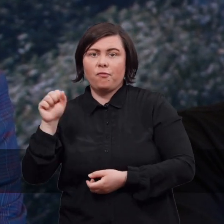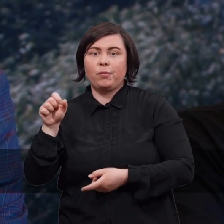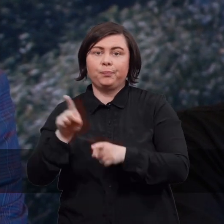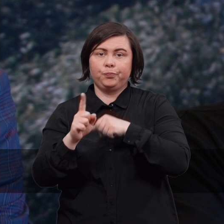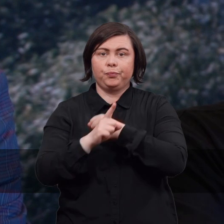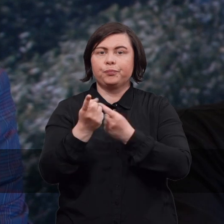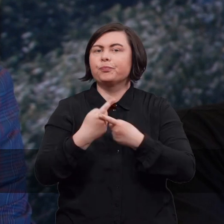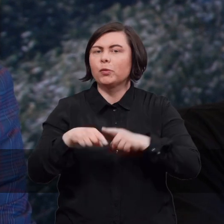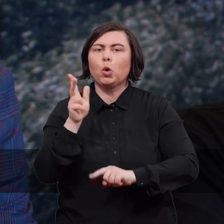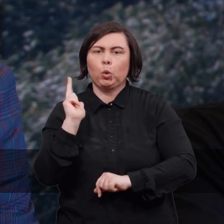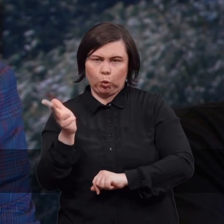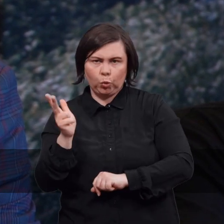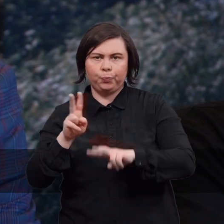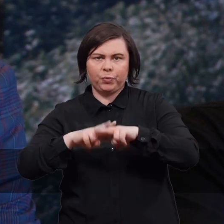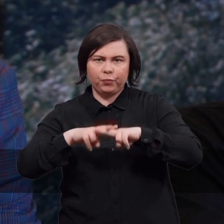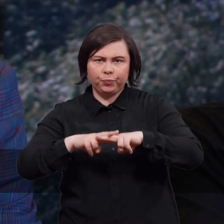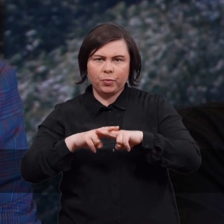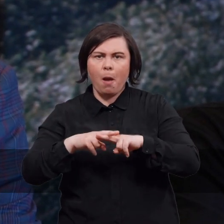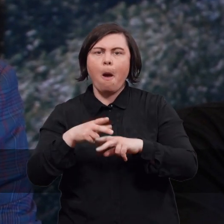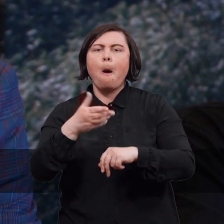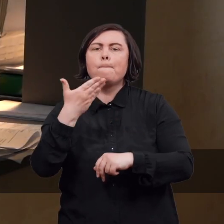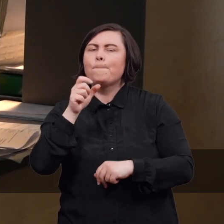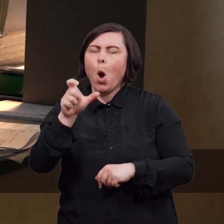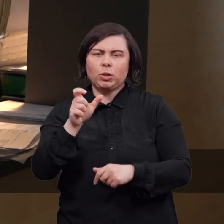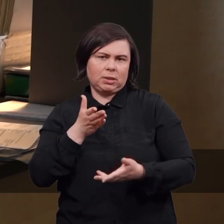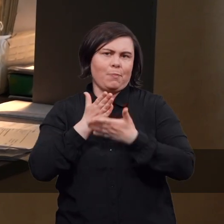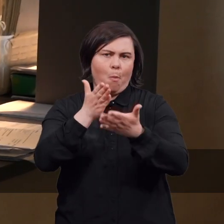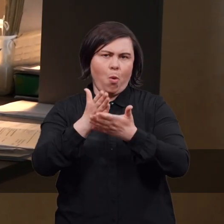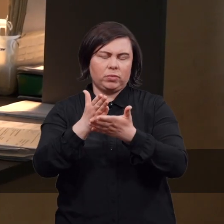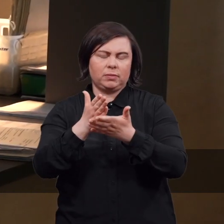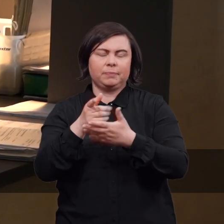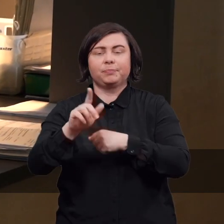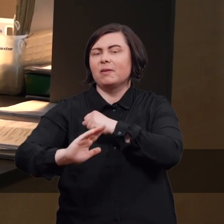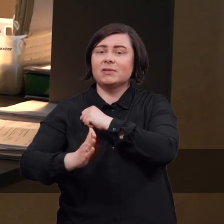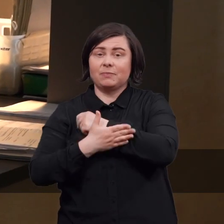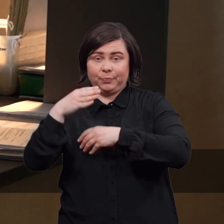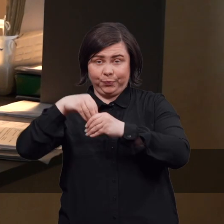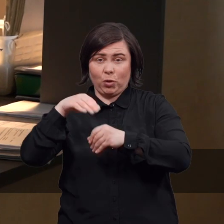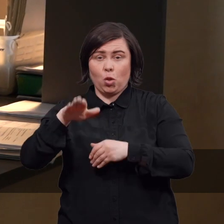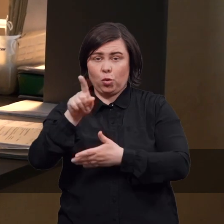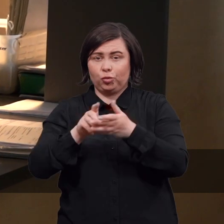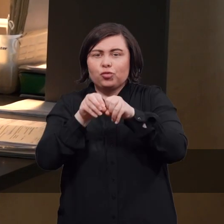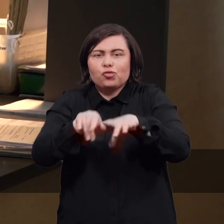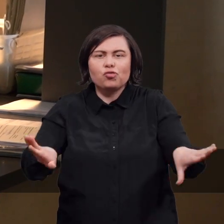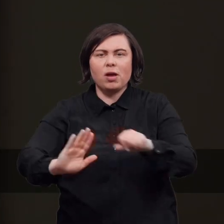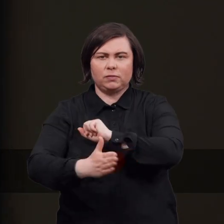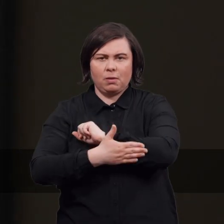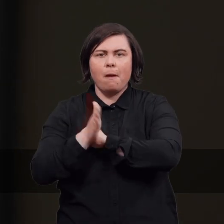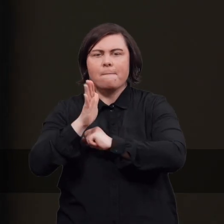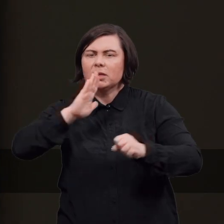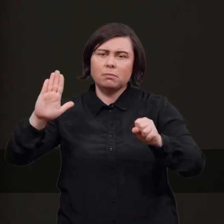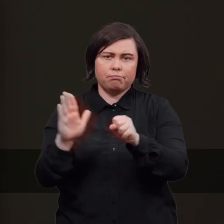Wałbrzychu realizatorem jest Fundacja Moc Pomocy. Wsparcie oferowane w ramach Dolnośląskiej Sieci Wsparcia będzie